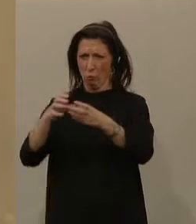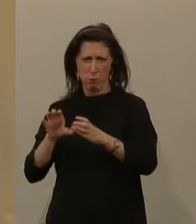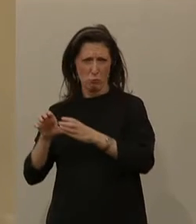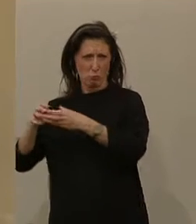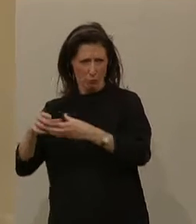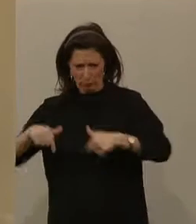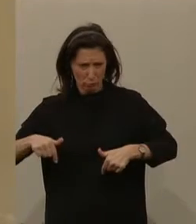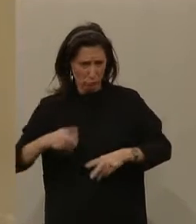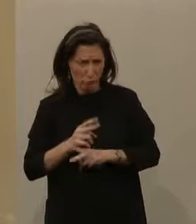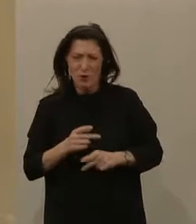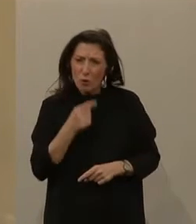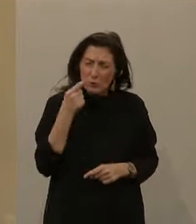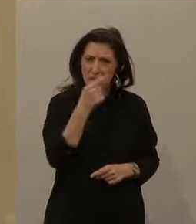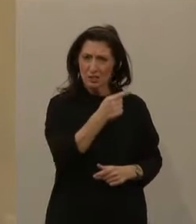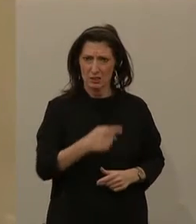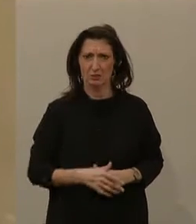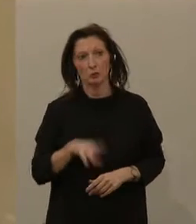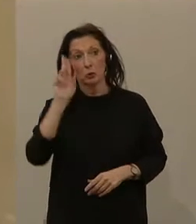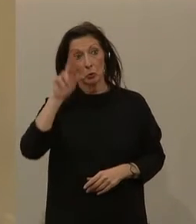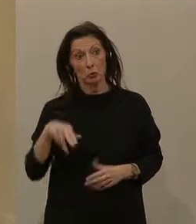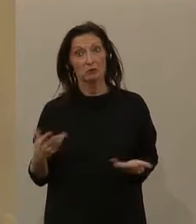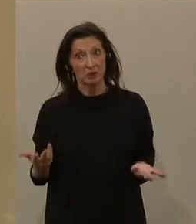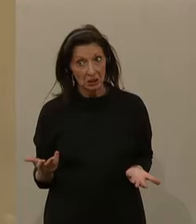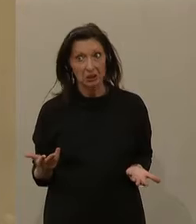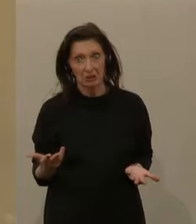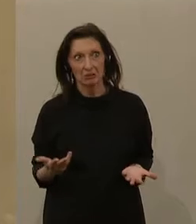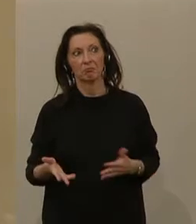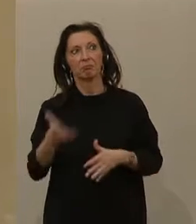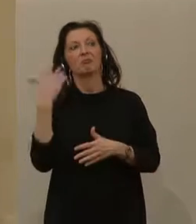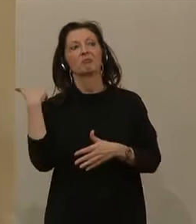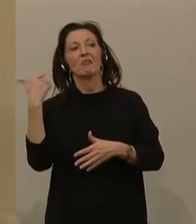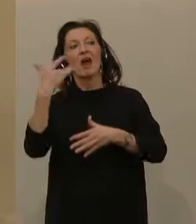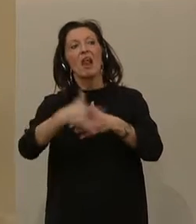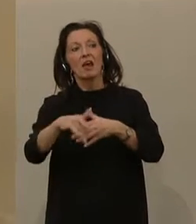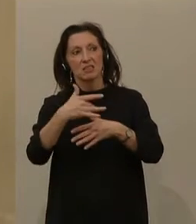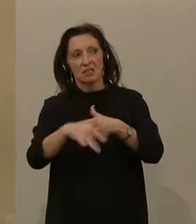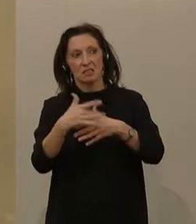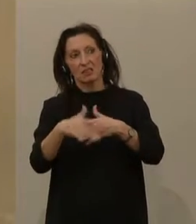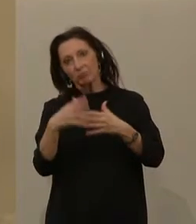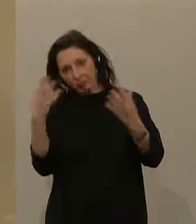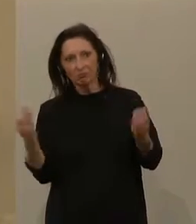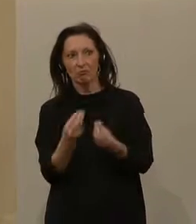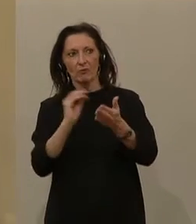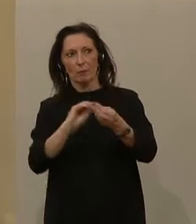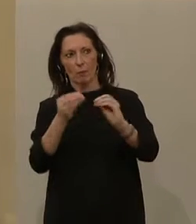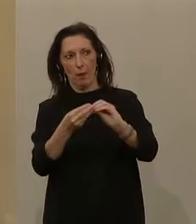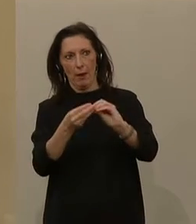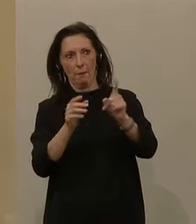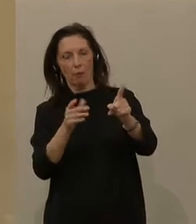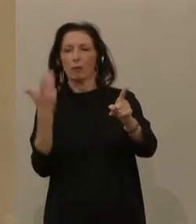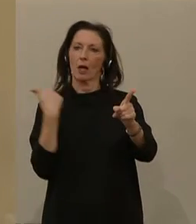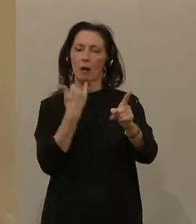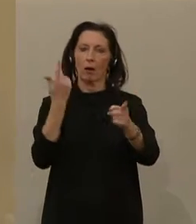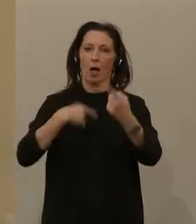existent sind. Und Sie haben, und da ist Wien das letzte Bollwerk, diese Entwicklung immer geleugnet. Und jetzt stehen wir vor dem